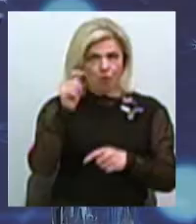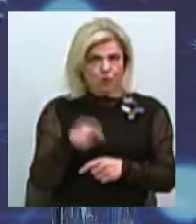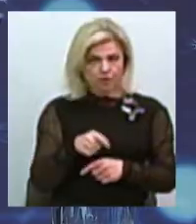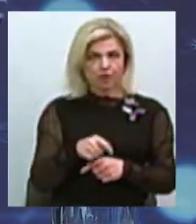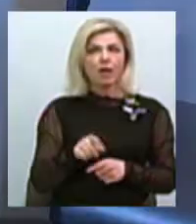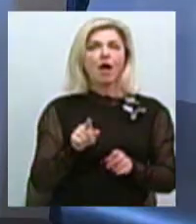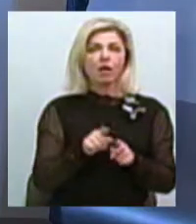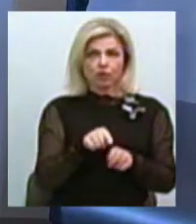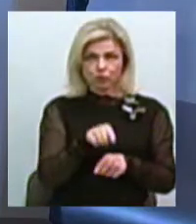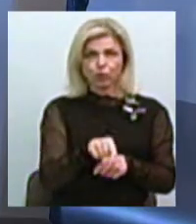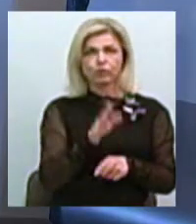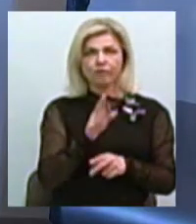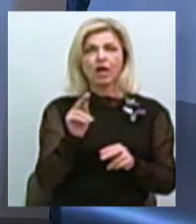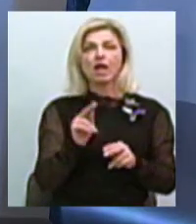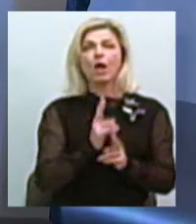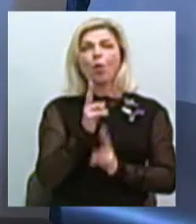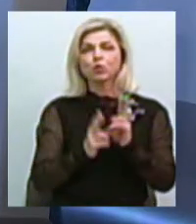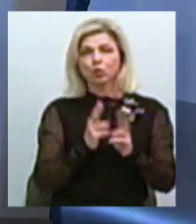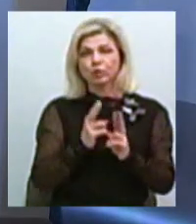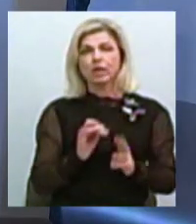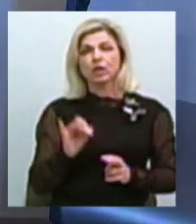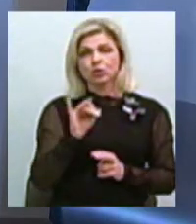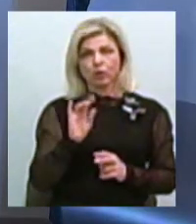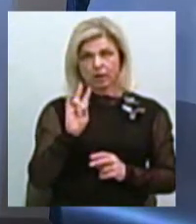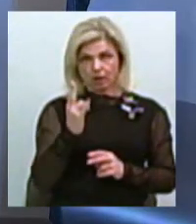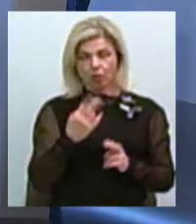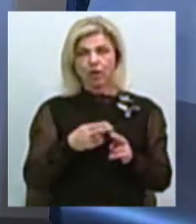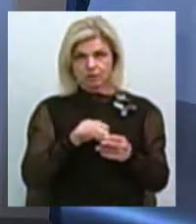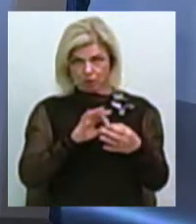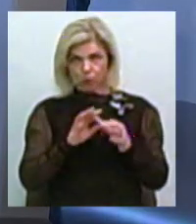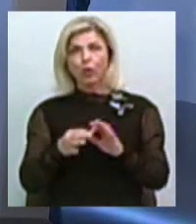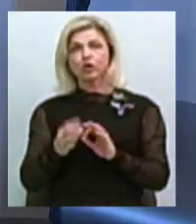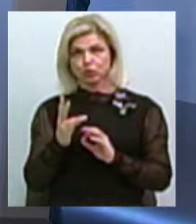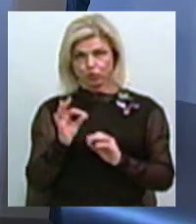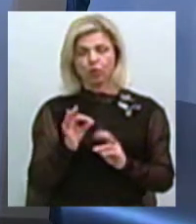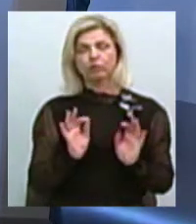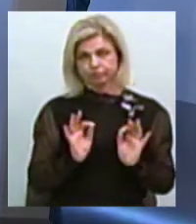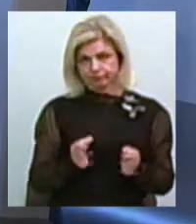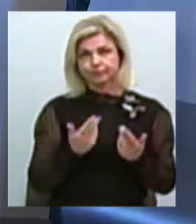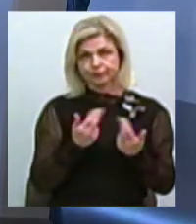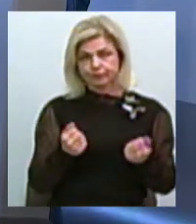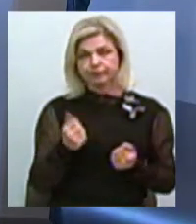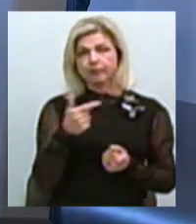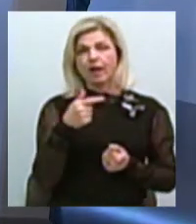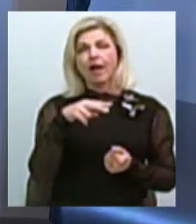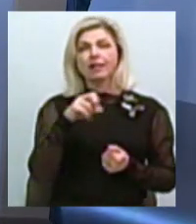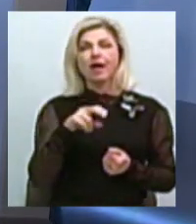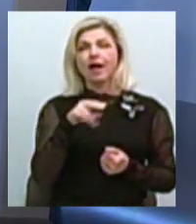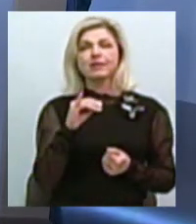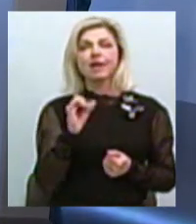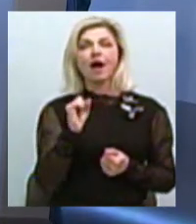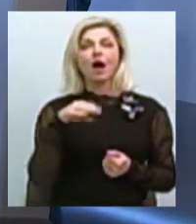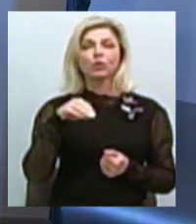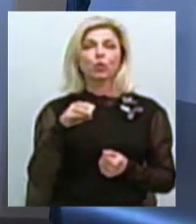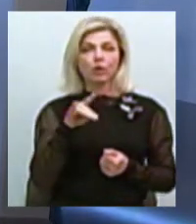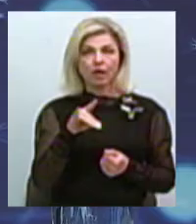гладіатори у реконструкції щодо історії Миколаєва – це логічно? Це дуже логічно, тому що, повертаємось до не